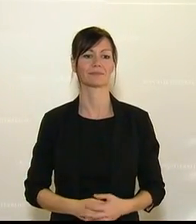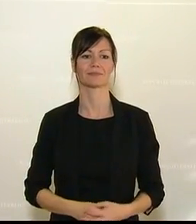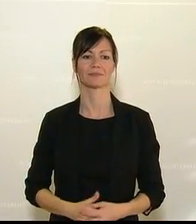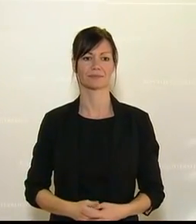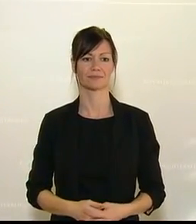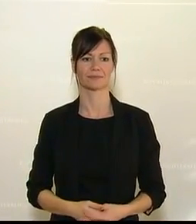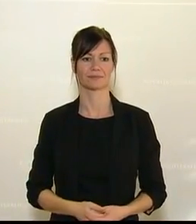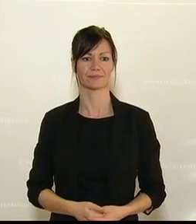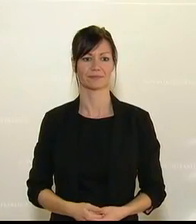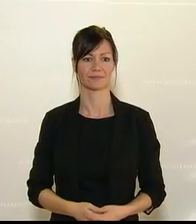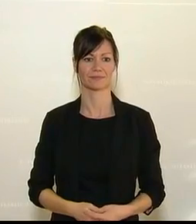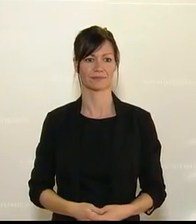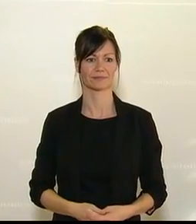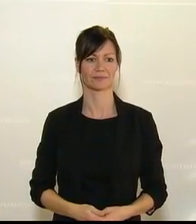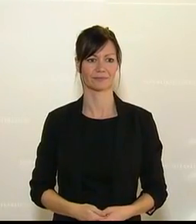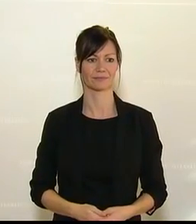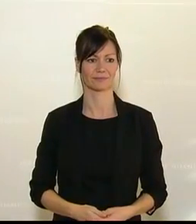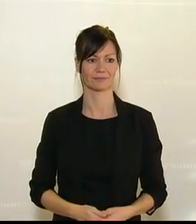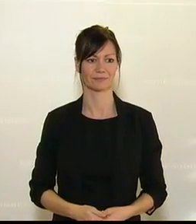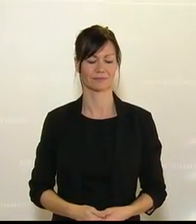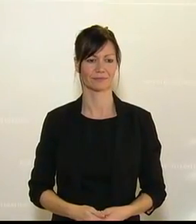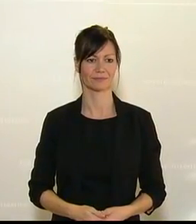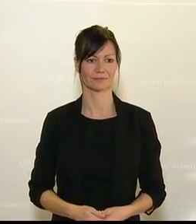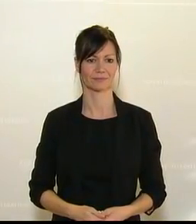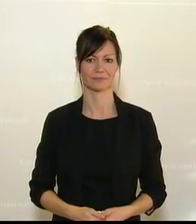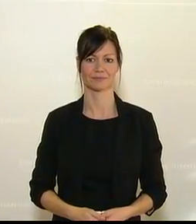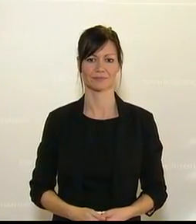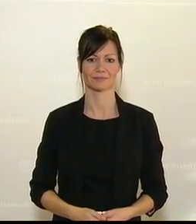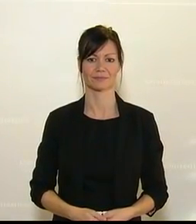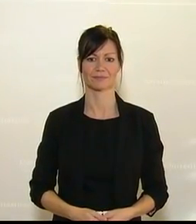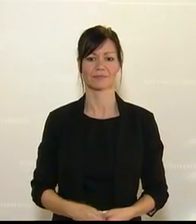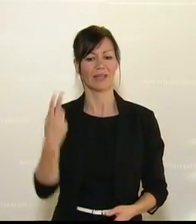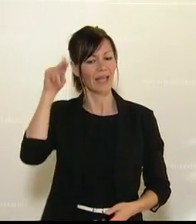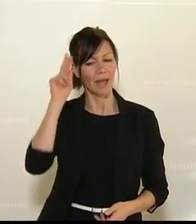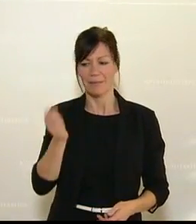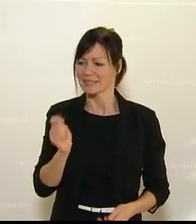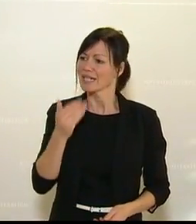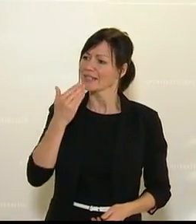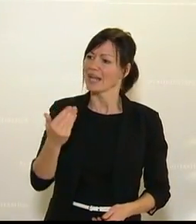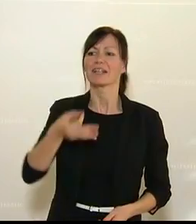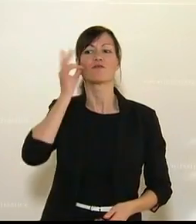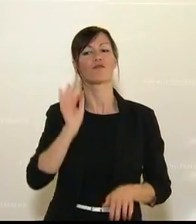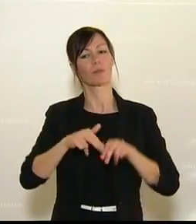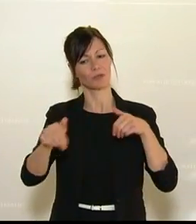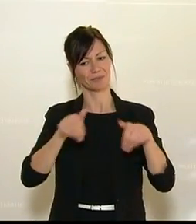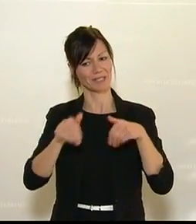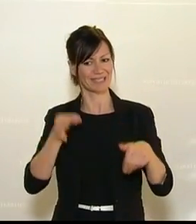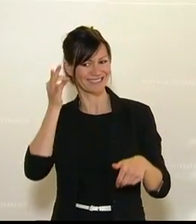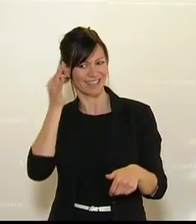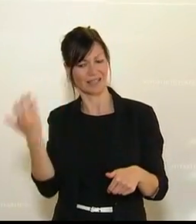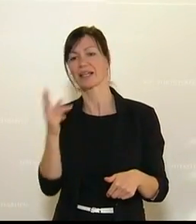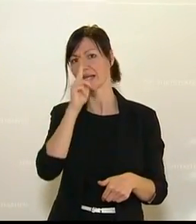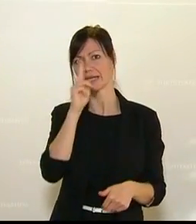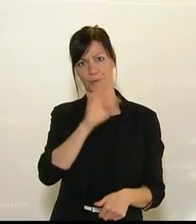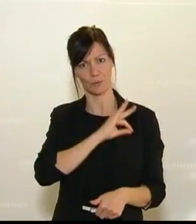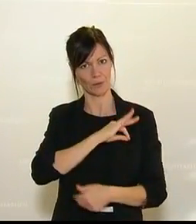kommende Jahr stimme sie aber optimistisch. Die Verteidigungsministerin bedankt sich in ihrer Rede auch bei den Angehörigen des österreichischen Bundesheeres. Das